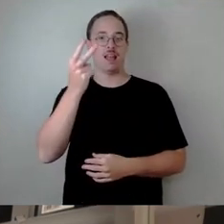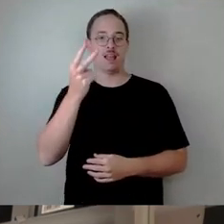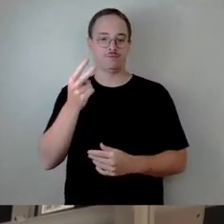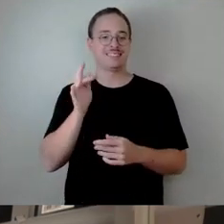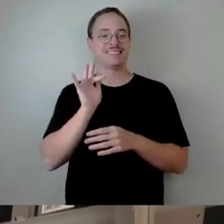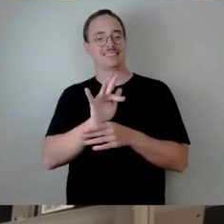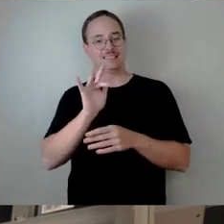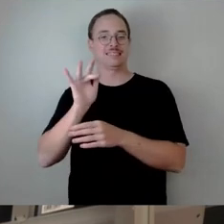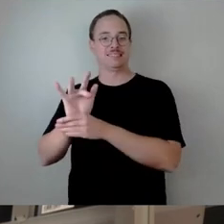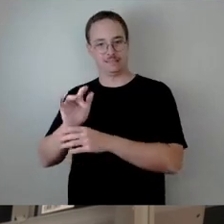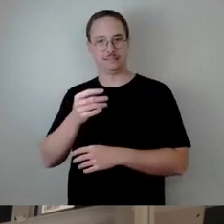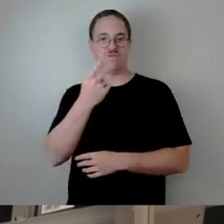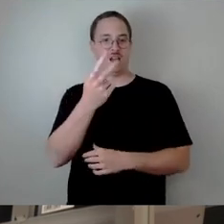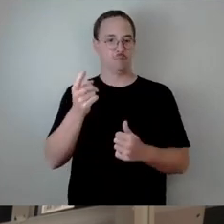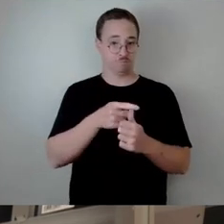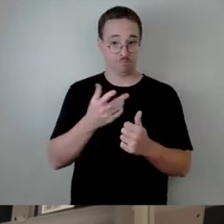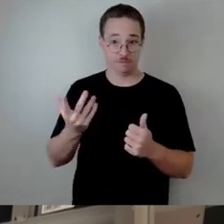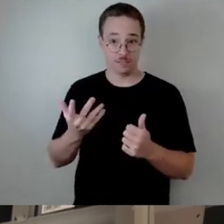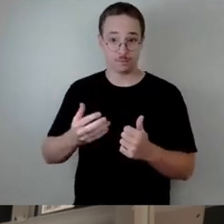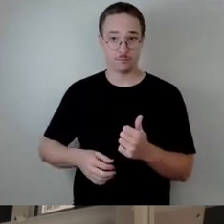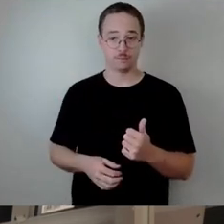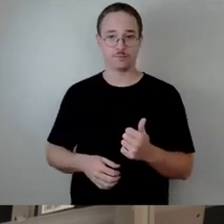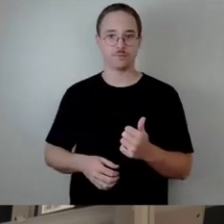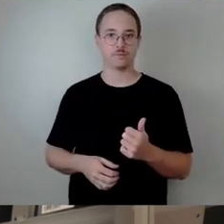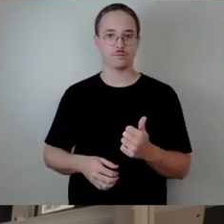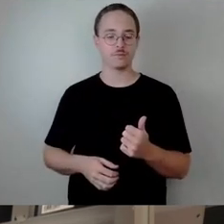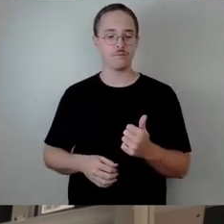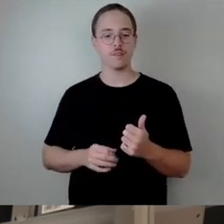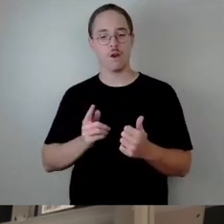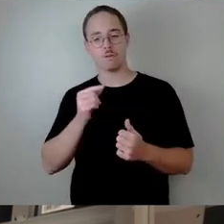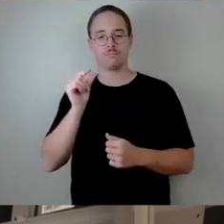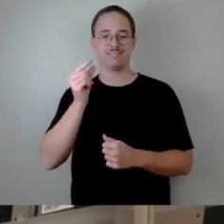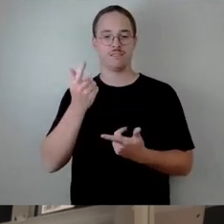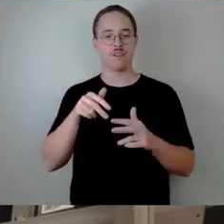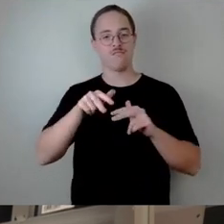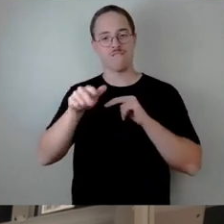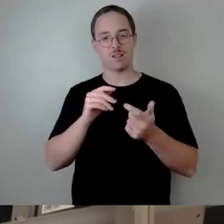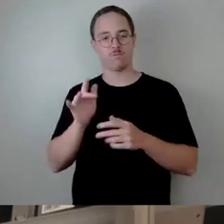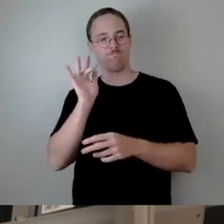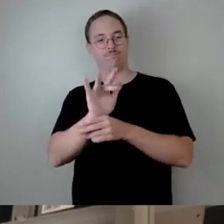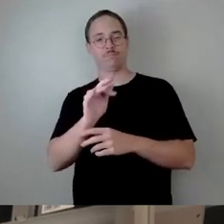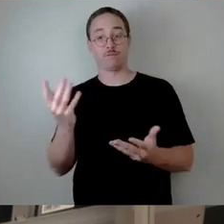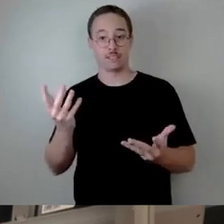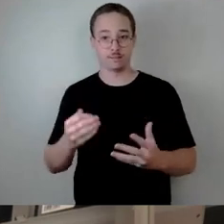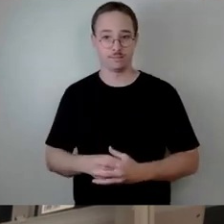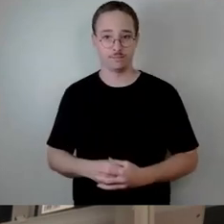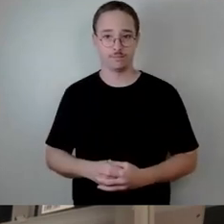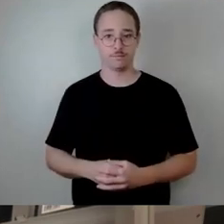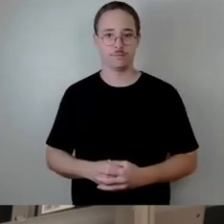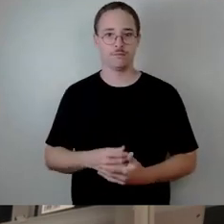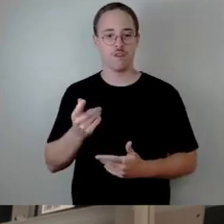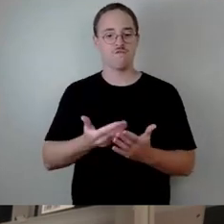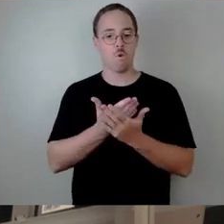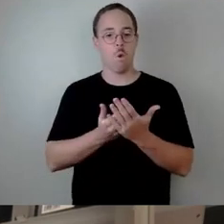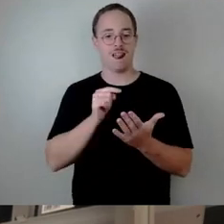Punkt eins und der geht ein Stück weit an die Verwaltung. Wir haben hier eine Vorlage, die trägt das Datum 14.